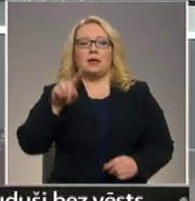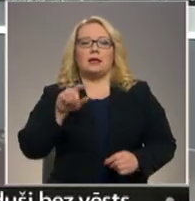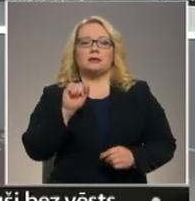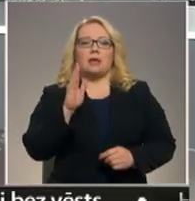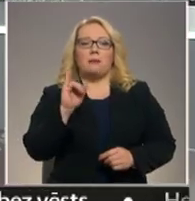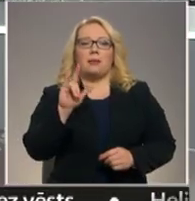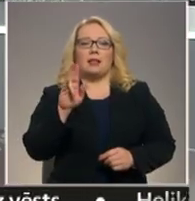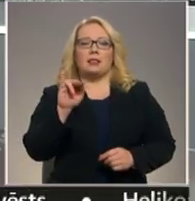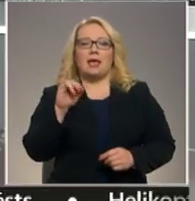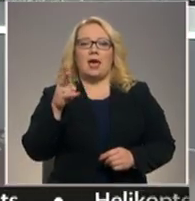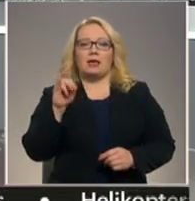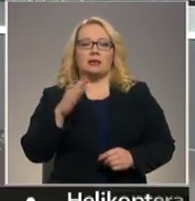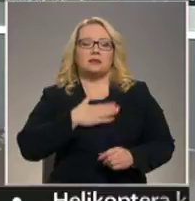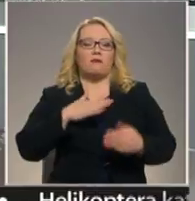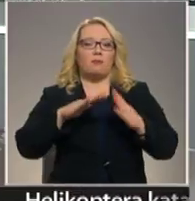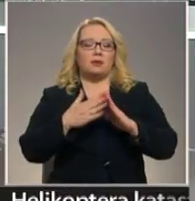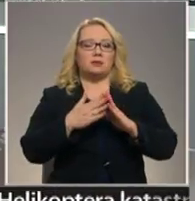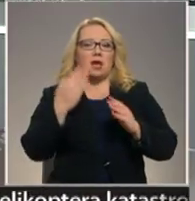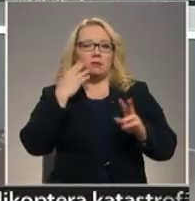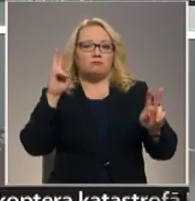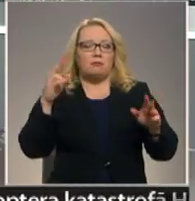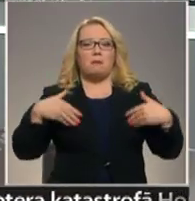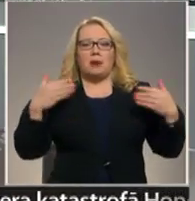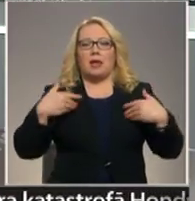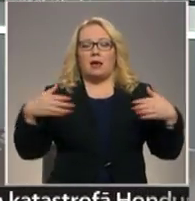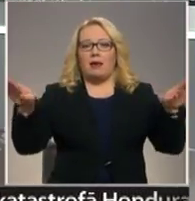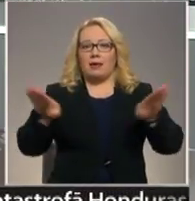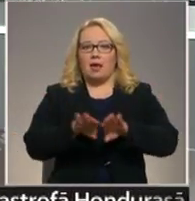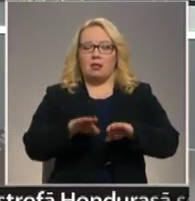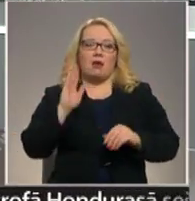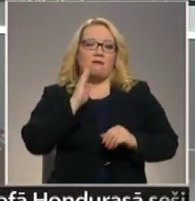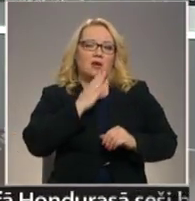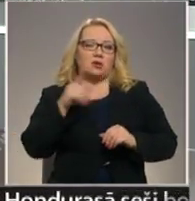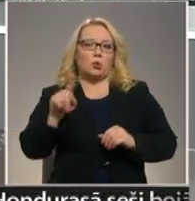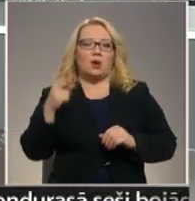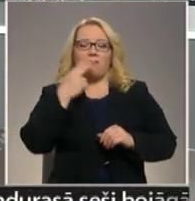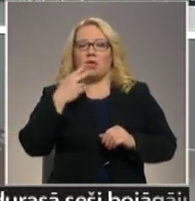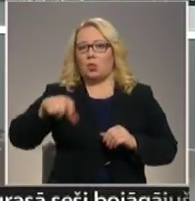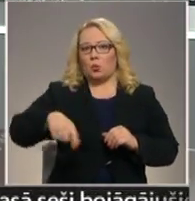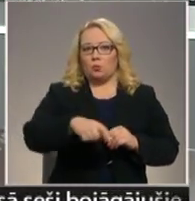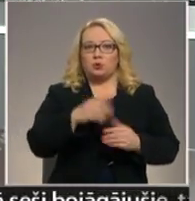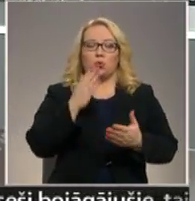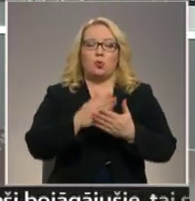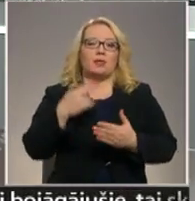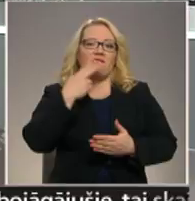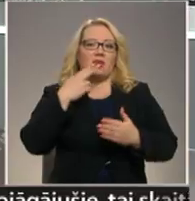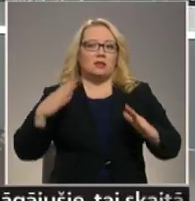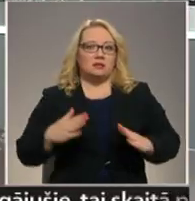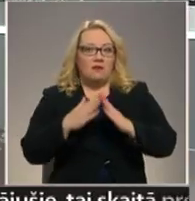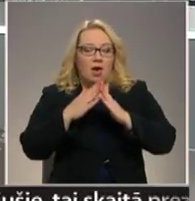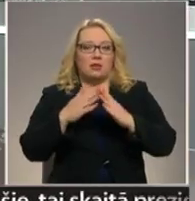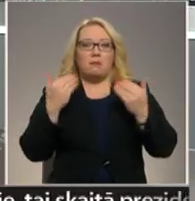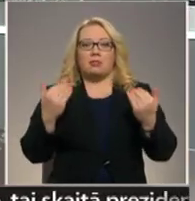Sabilnieki savu pilsētu devē par prieku ielēju. Vasarā tur plosta vīnupes, jo notiek vīnasvētki,